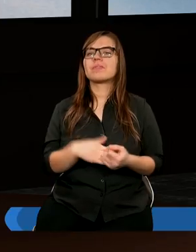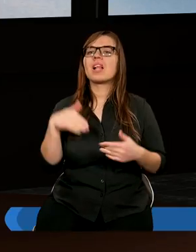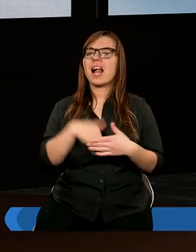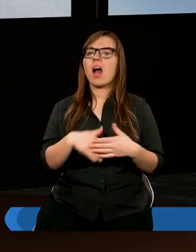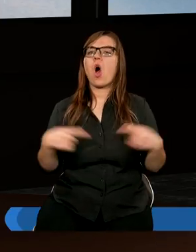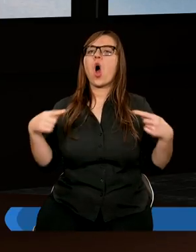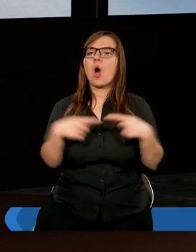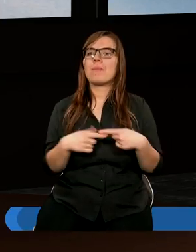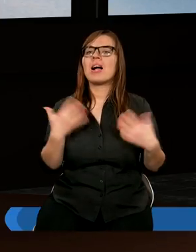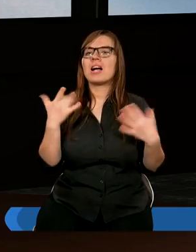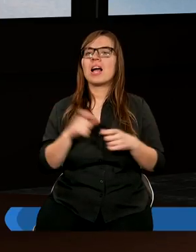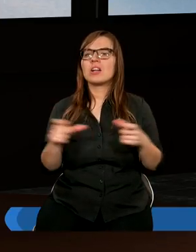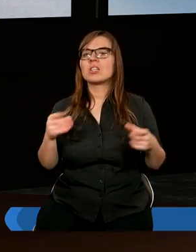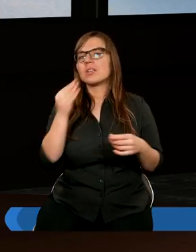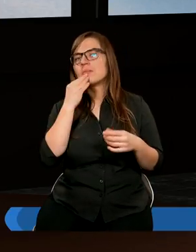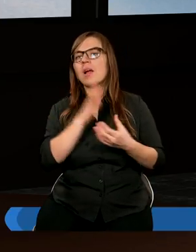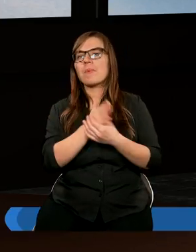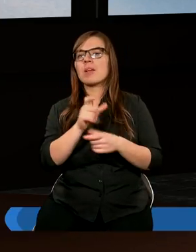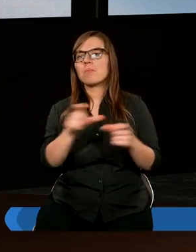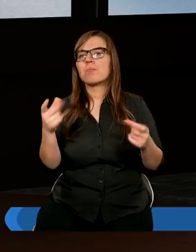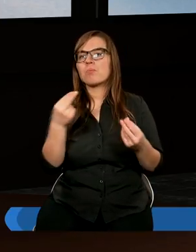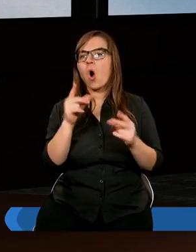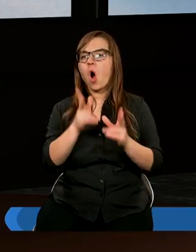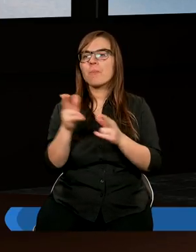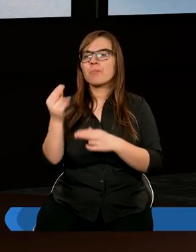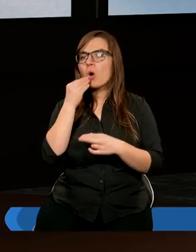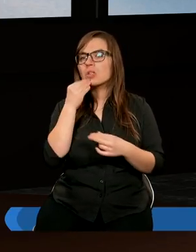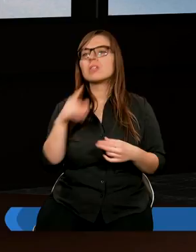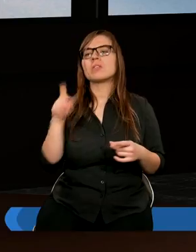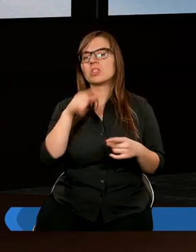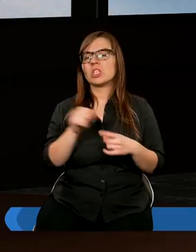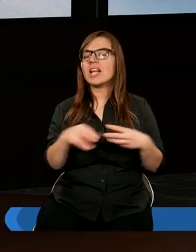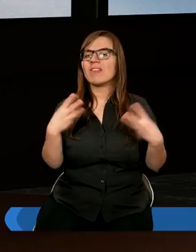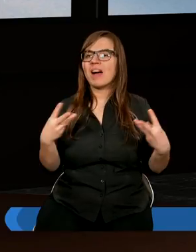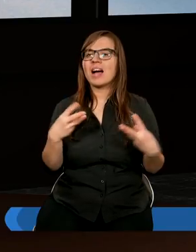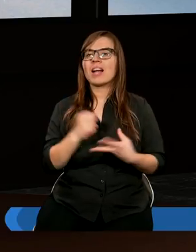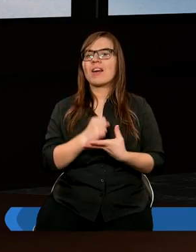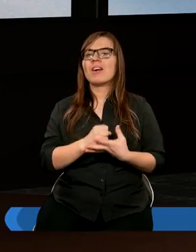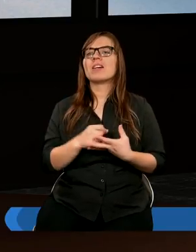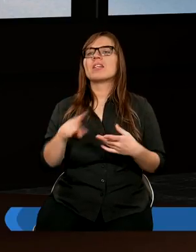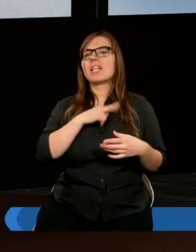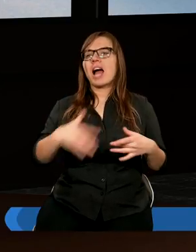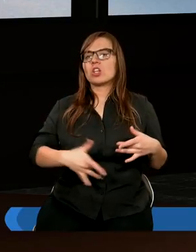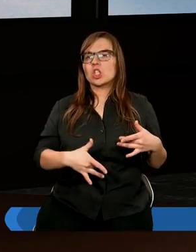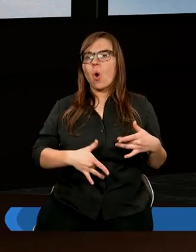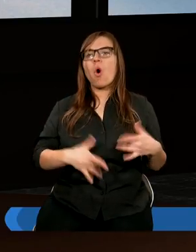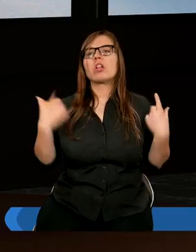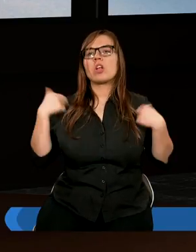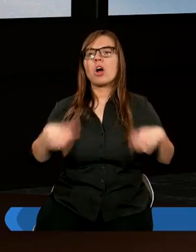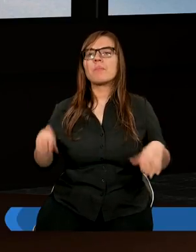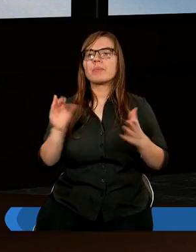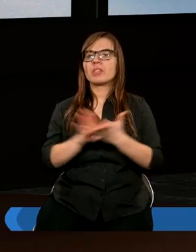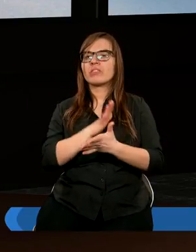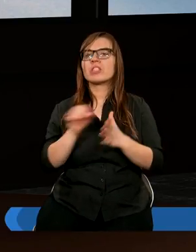Zachowywać odpowiednią ilość czasu między posiłkami, bo to tylko dla zdrowia jest. I nasz żołądek, organizm się wtedy